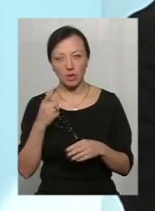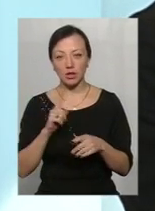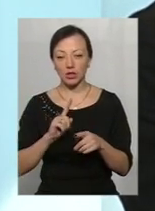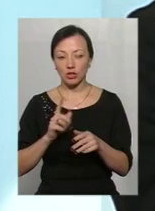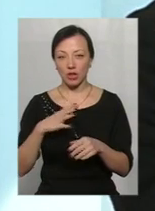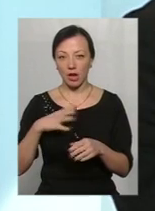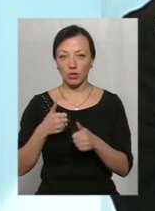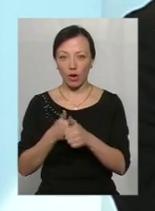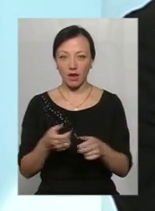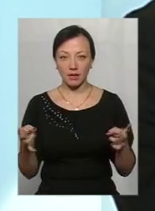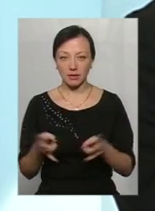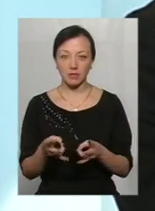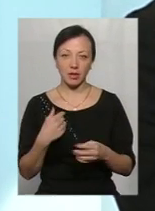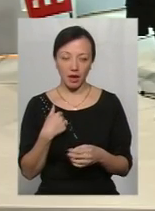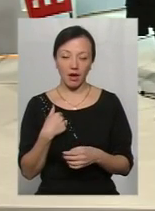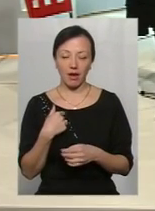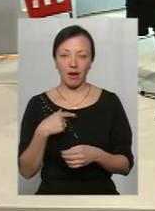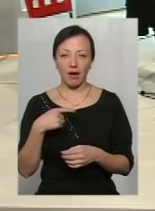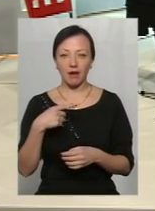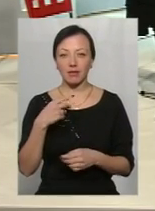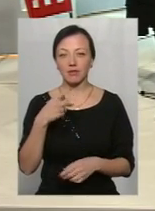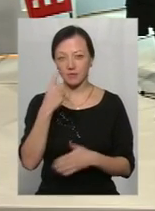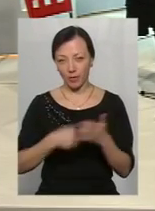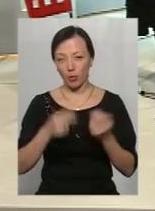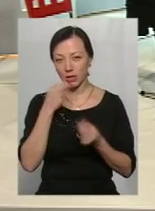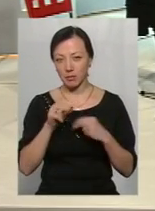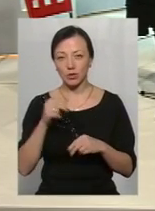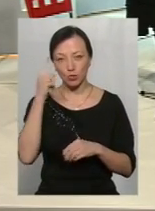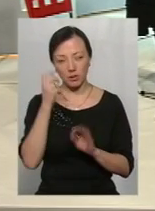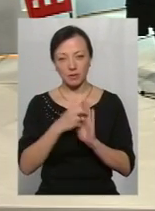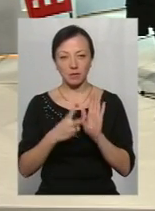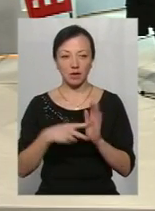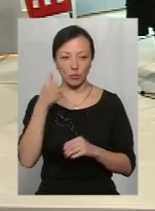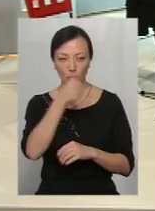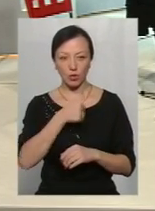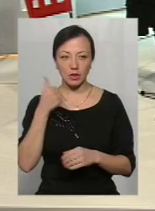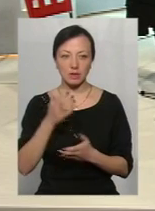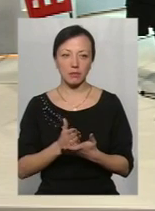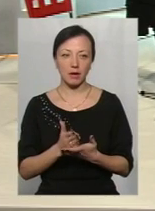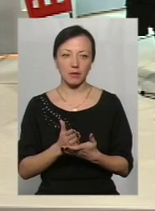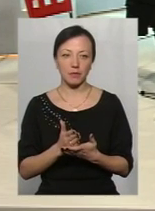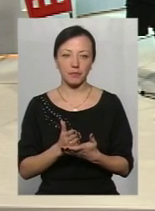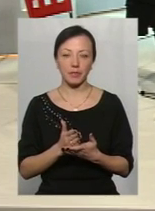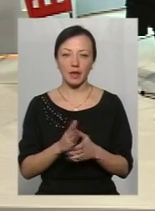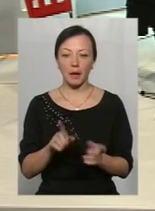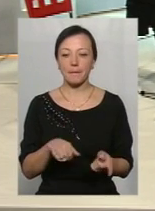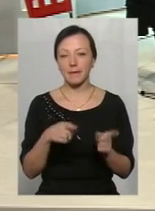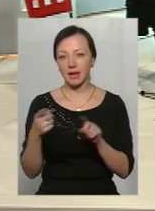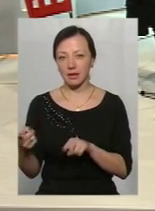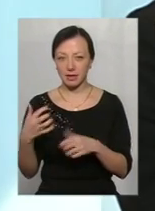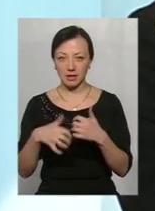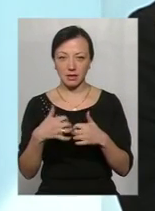доганяти, тому я оптиміст, я думаю, що в 2017 році ми маємо перейти Рубікон,